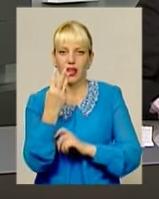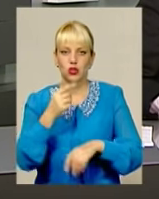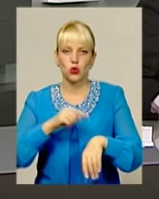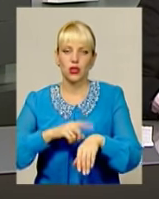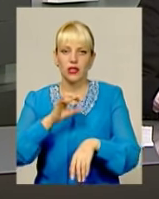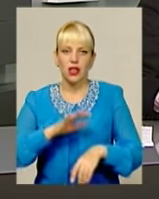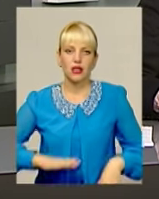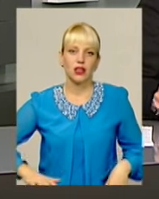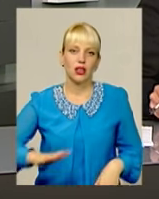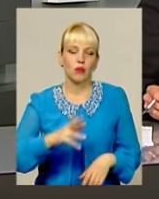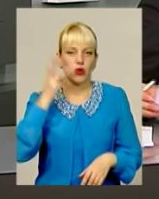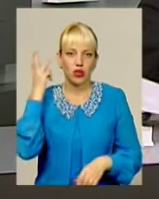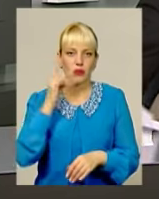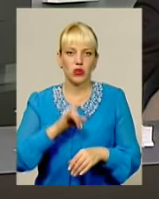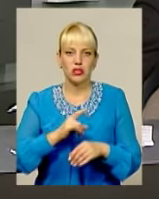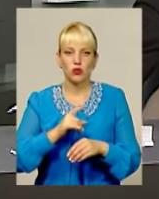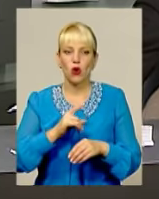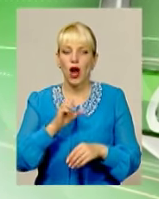Хмельницького аеропорту.